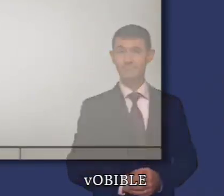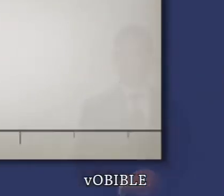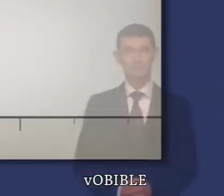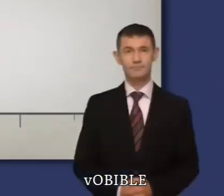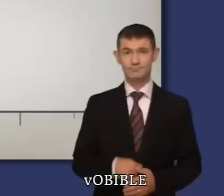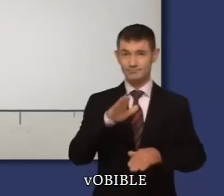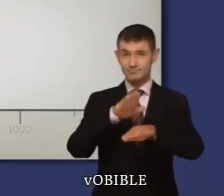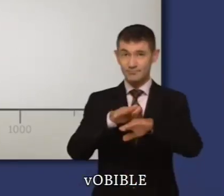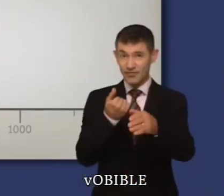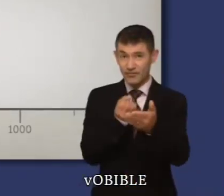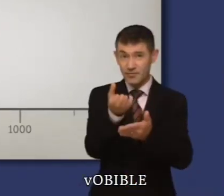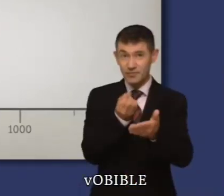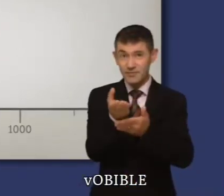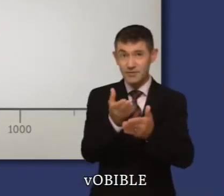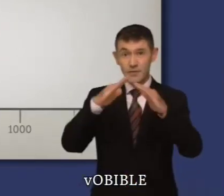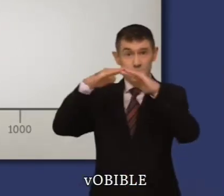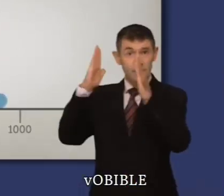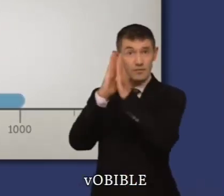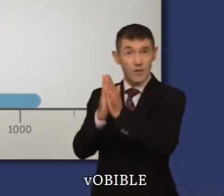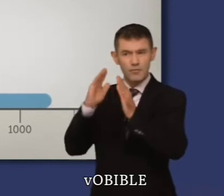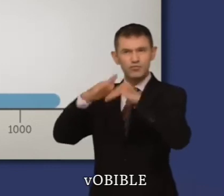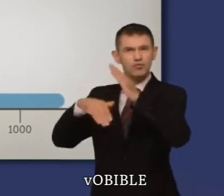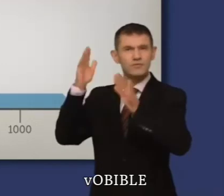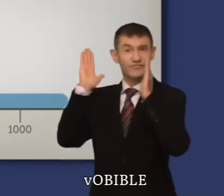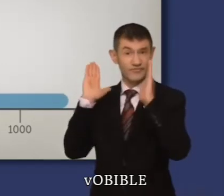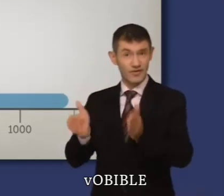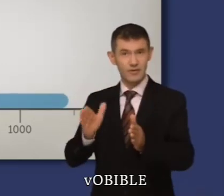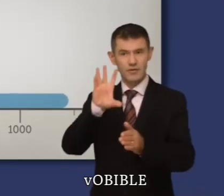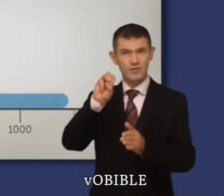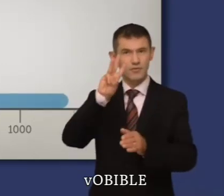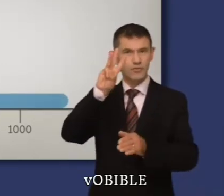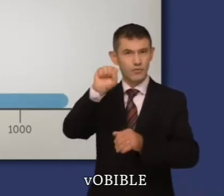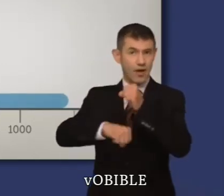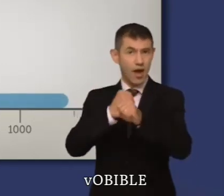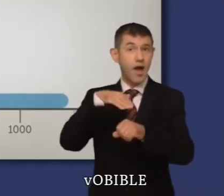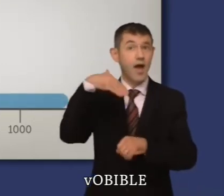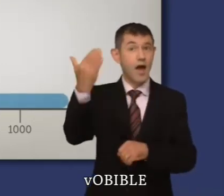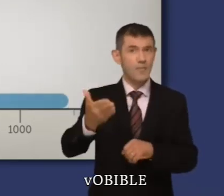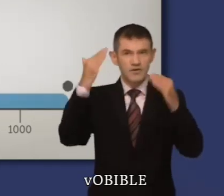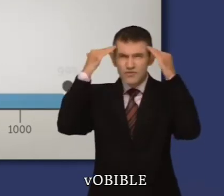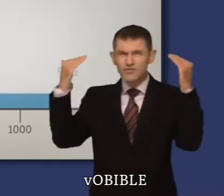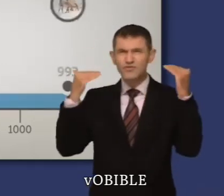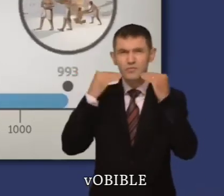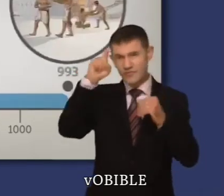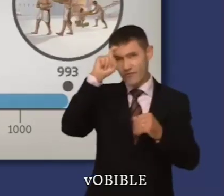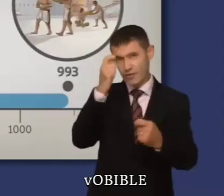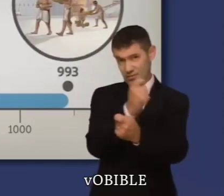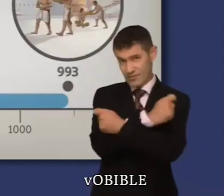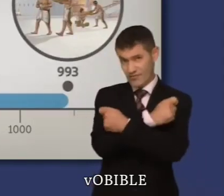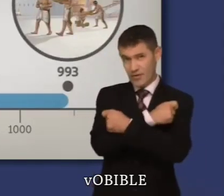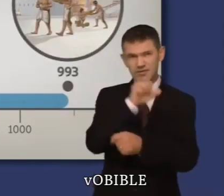Le saviez-vous ? Environ 33 ans après que Salomon a inauguré le temple, Jéhovah a permis à